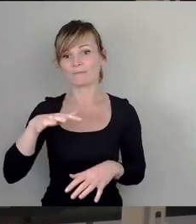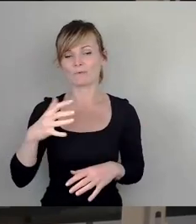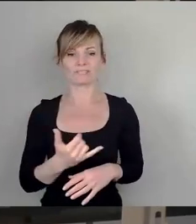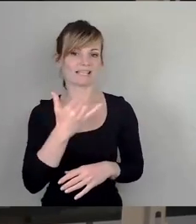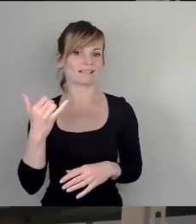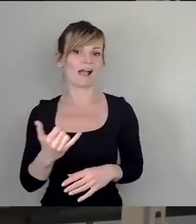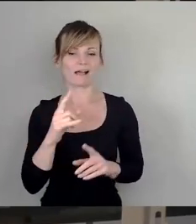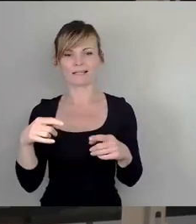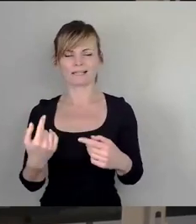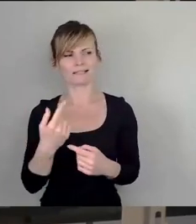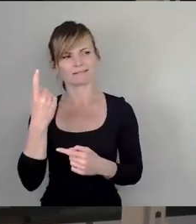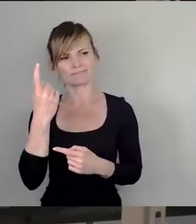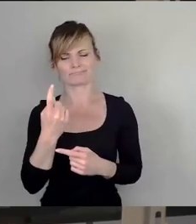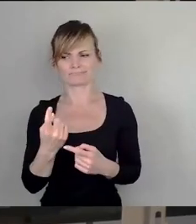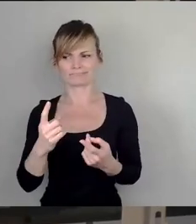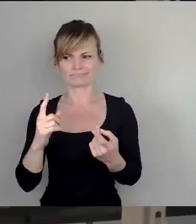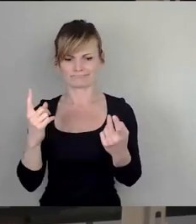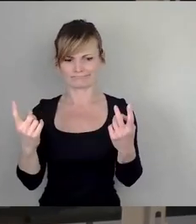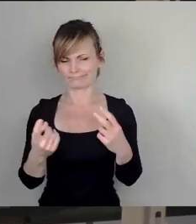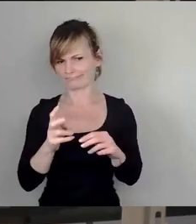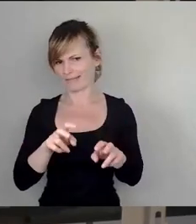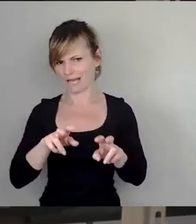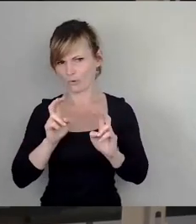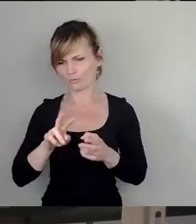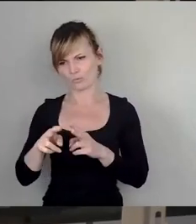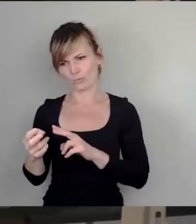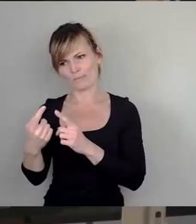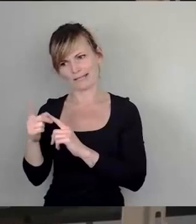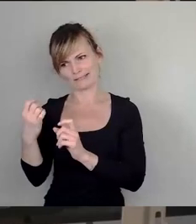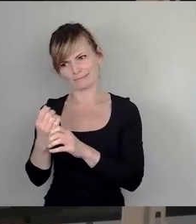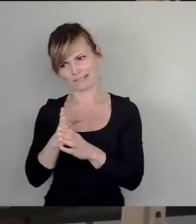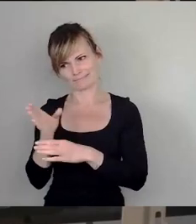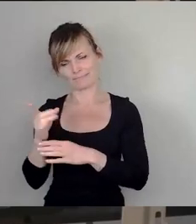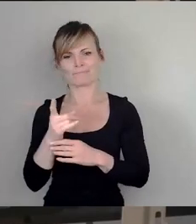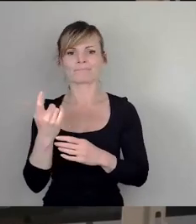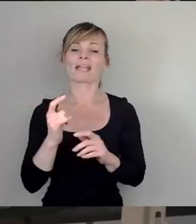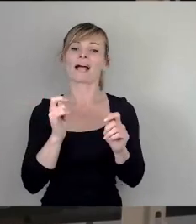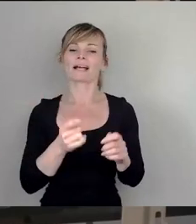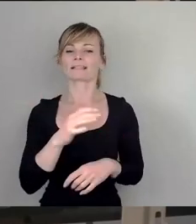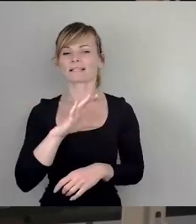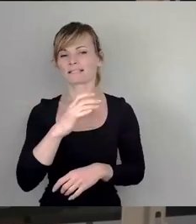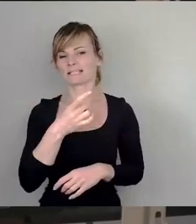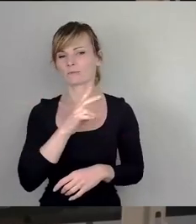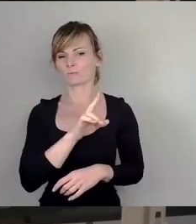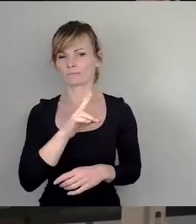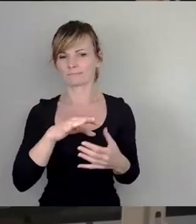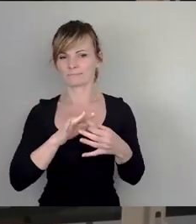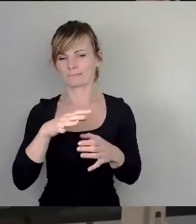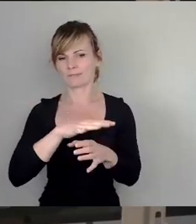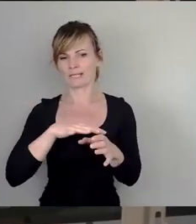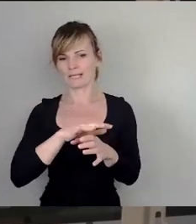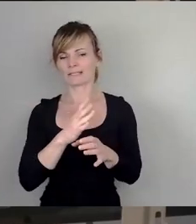sich mal etwas anderem zu widmen. Ein Antrag der CDU, der in den Bereich Klimafolge